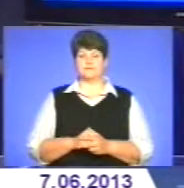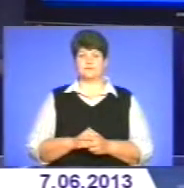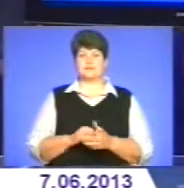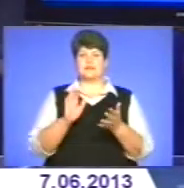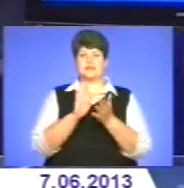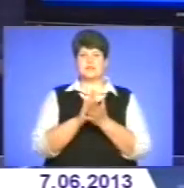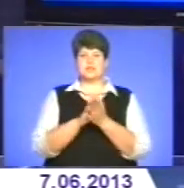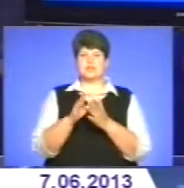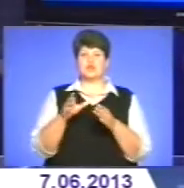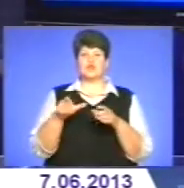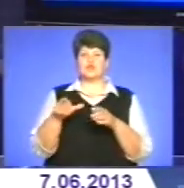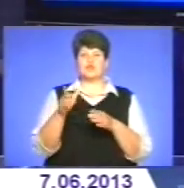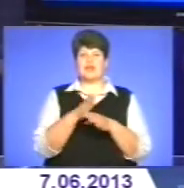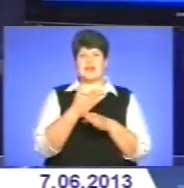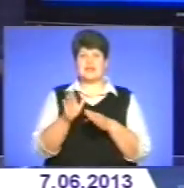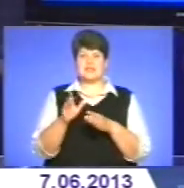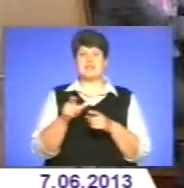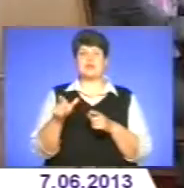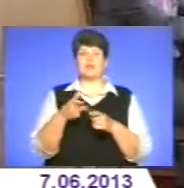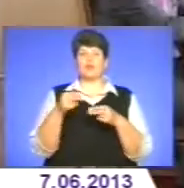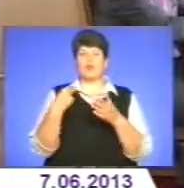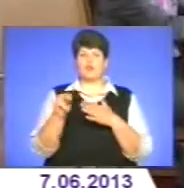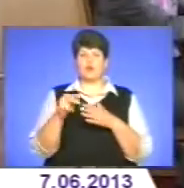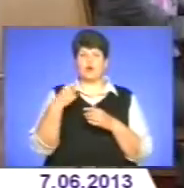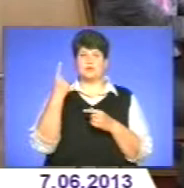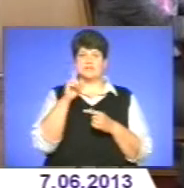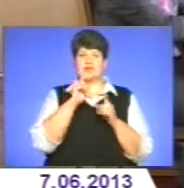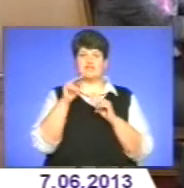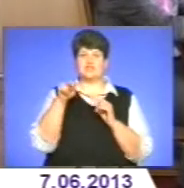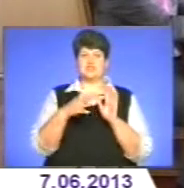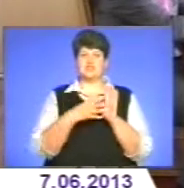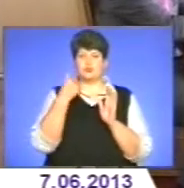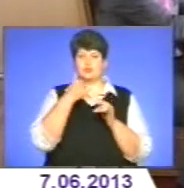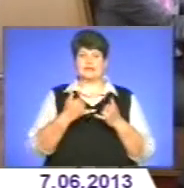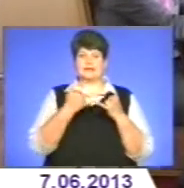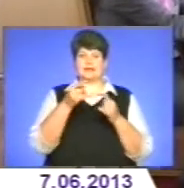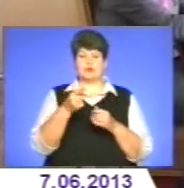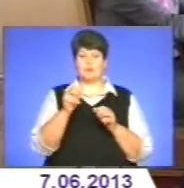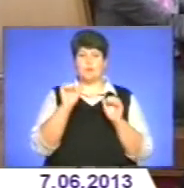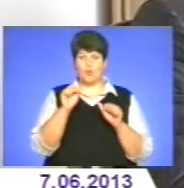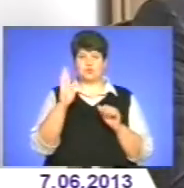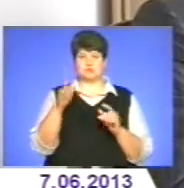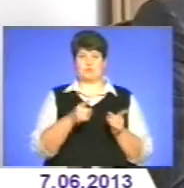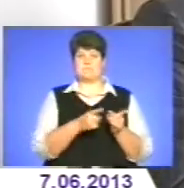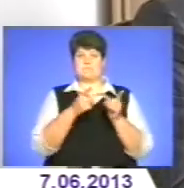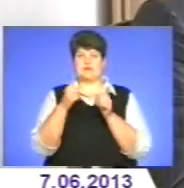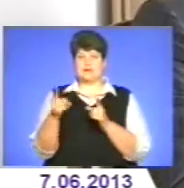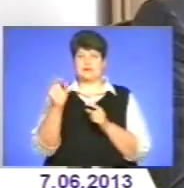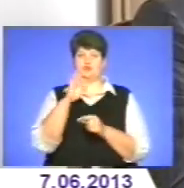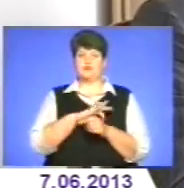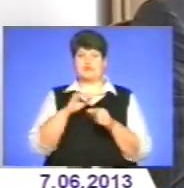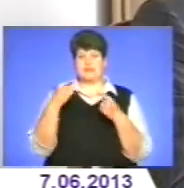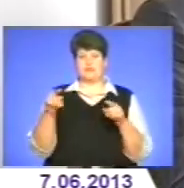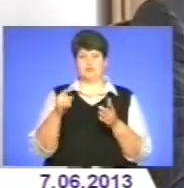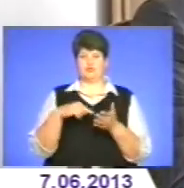Сміттєсортувальна лінія, яку купила обласна рада у 2009 році для Тернополя, може бути передана на користування іншому